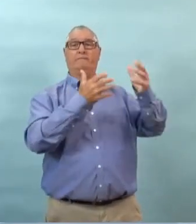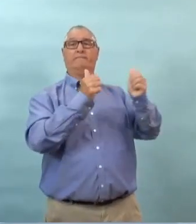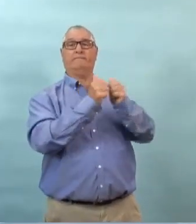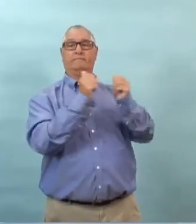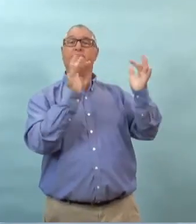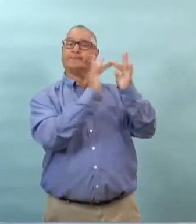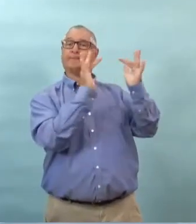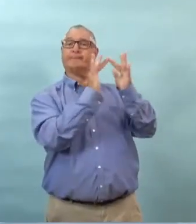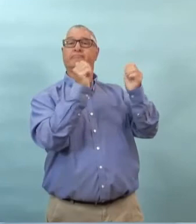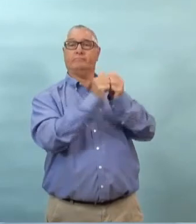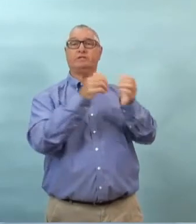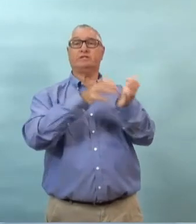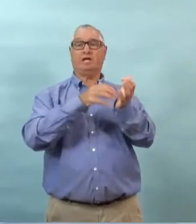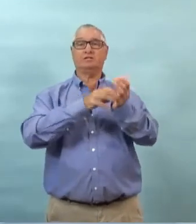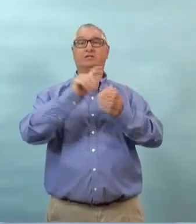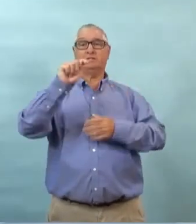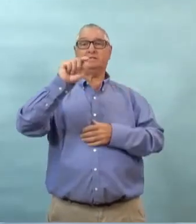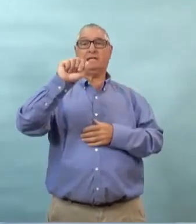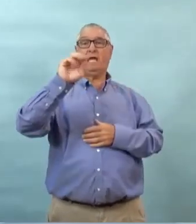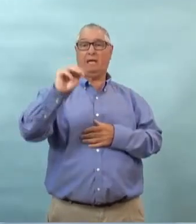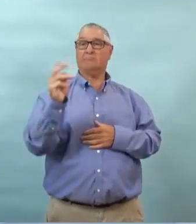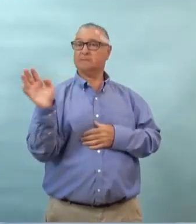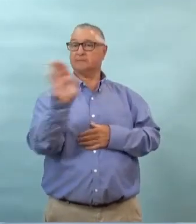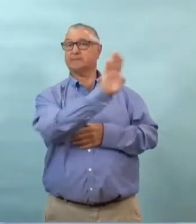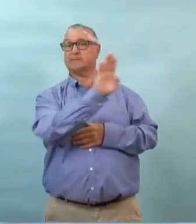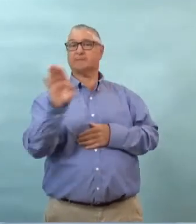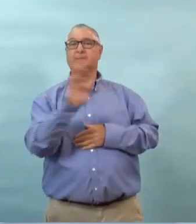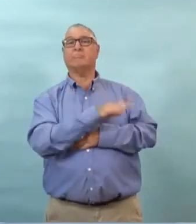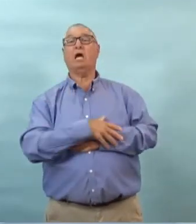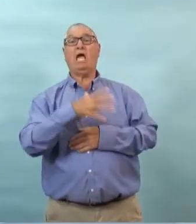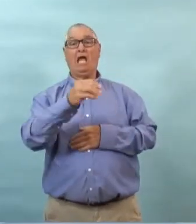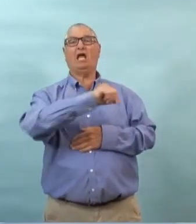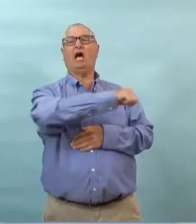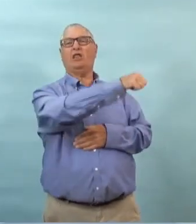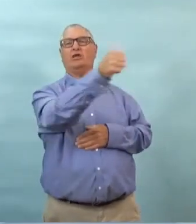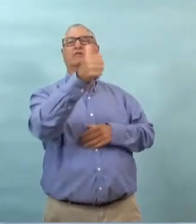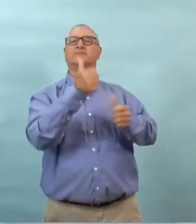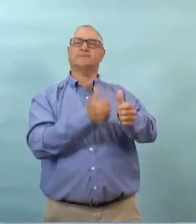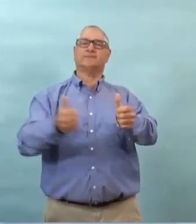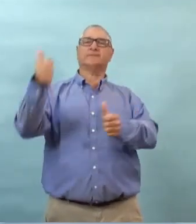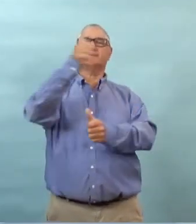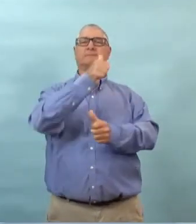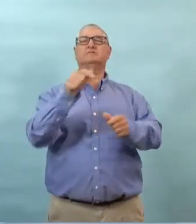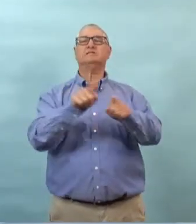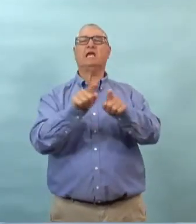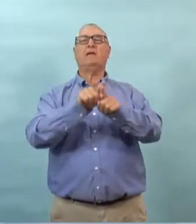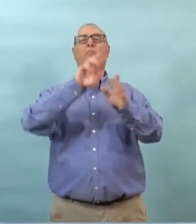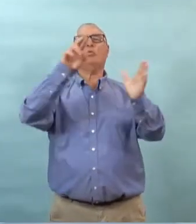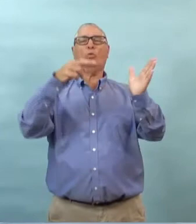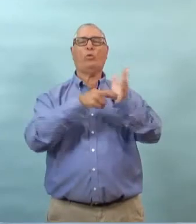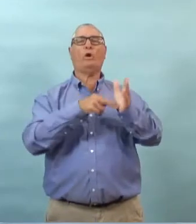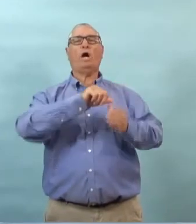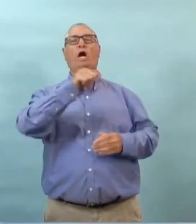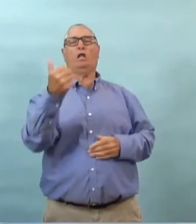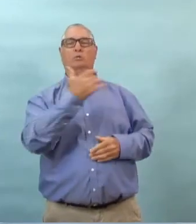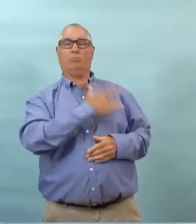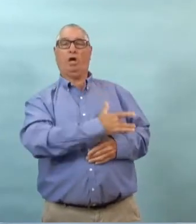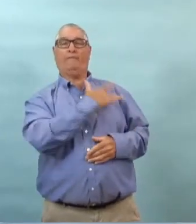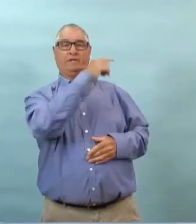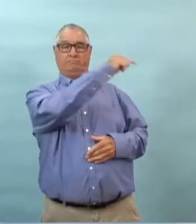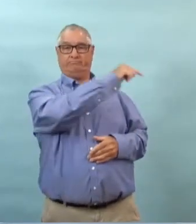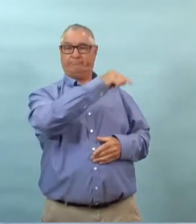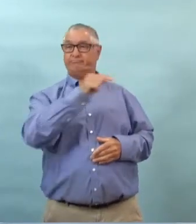fréquents avec les agences de santé publique de l'ensemble du canada avec le docteur tam avec le gouvernement fédéral et tous ses